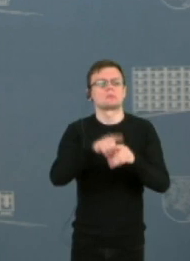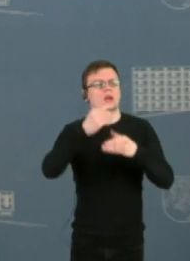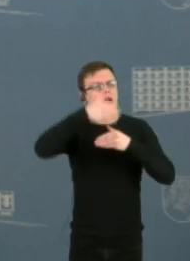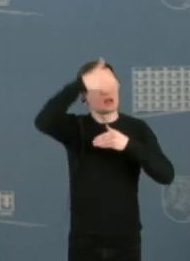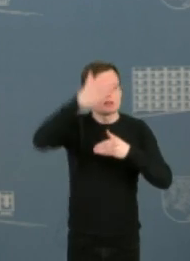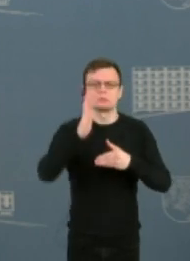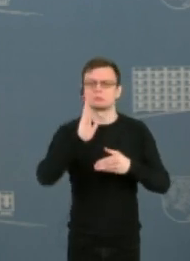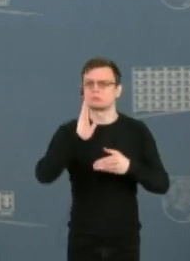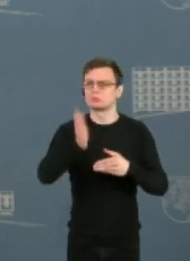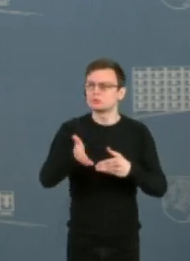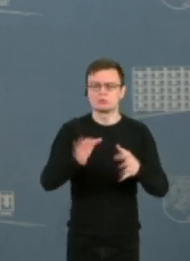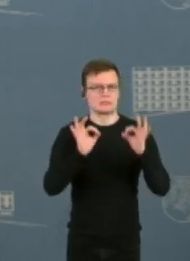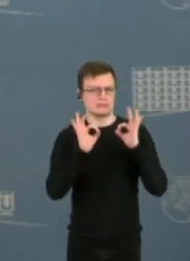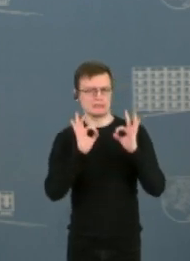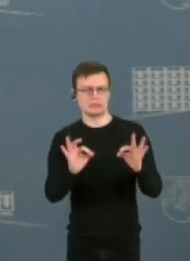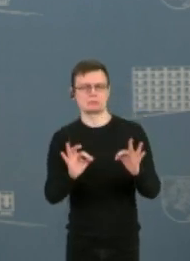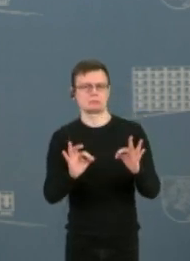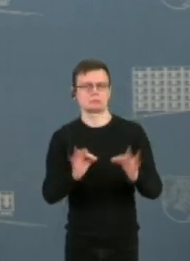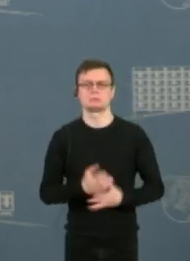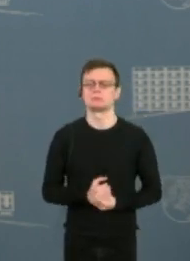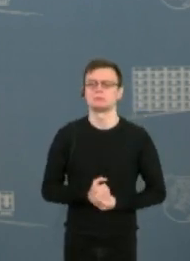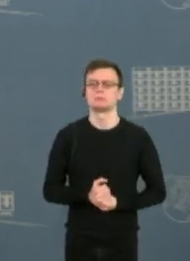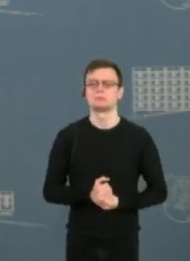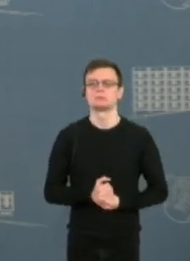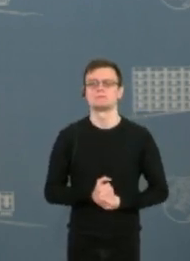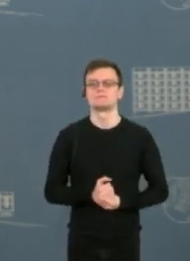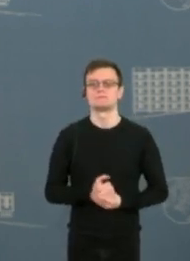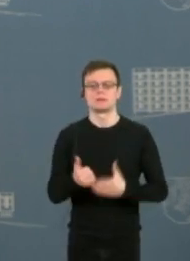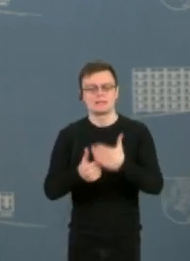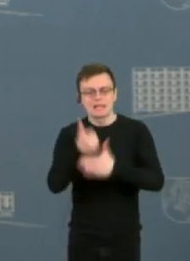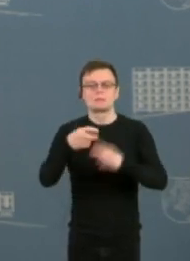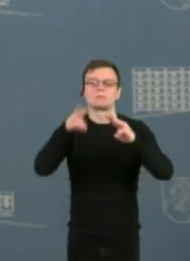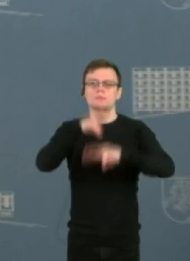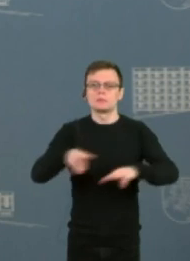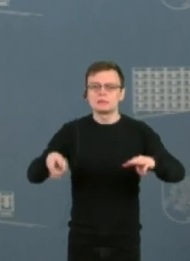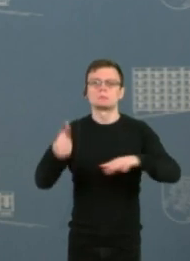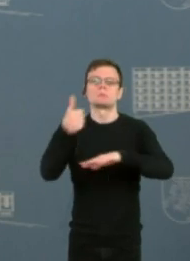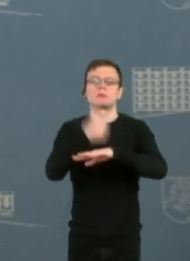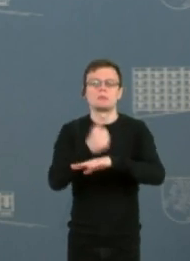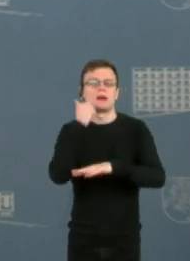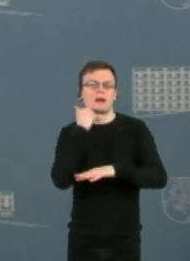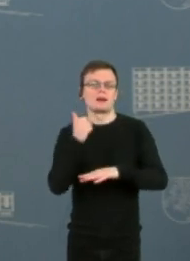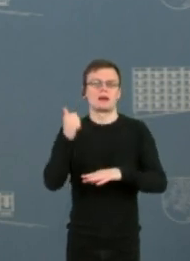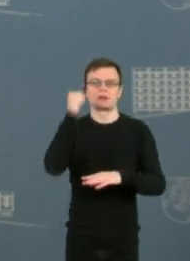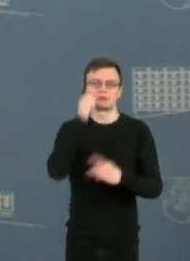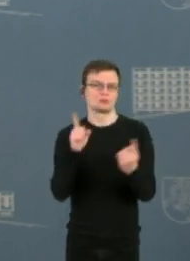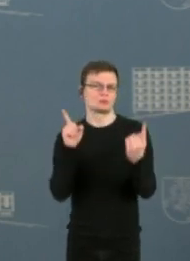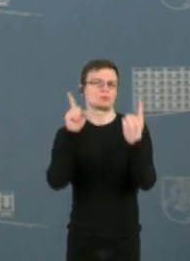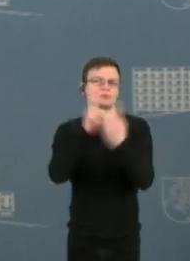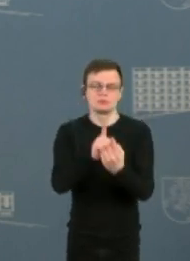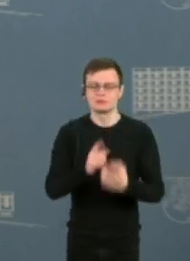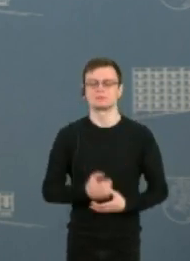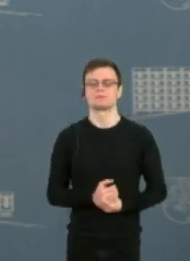klostysis tokia padvasia. Gerbiamė premjera, dėkuoju už susitikimą.